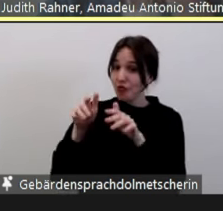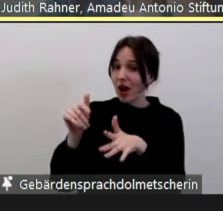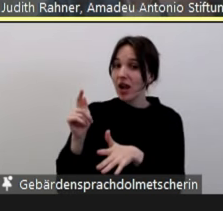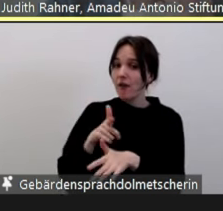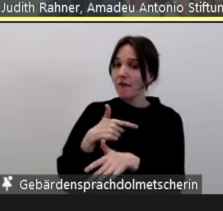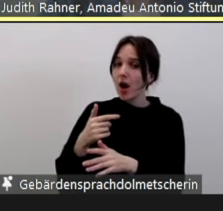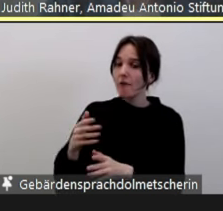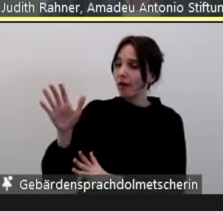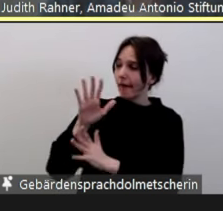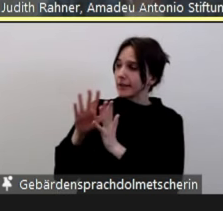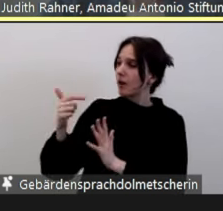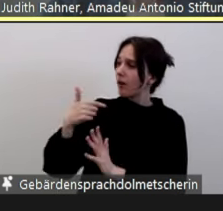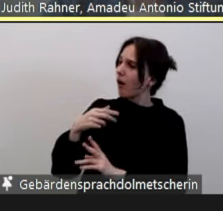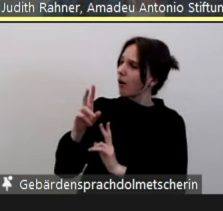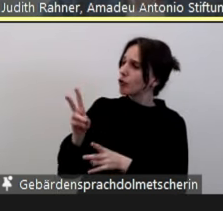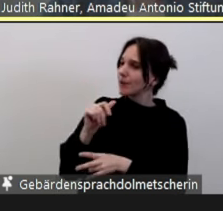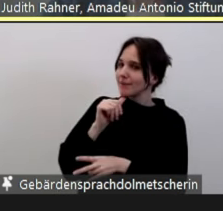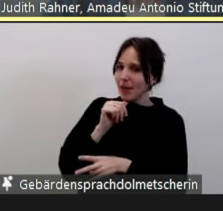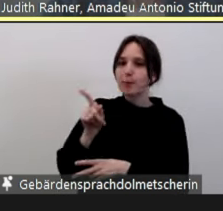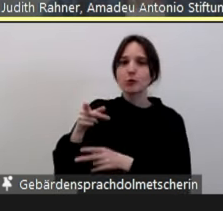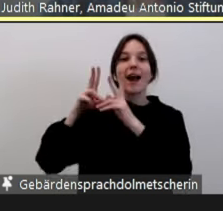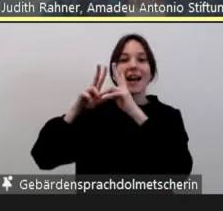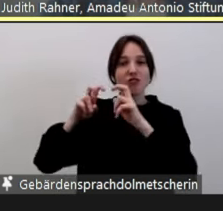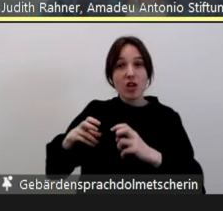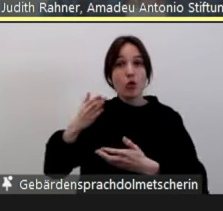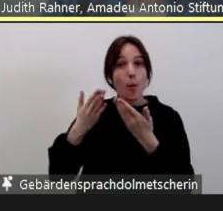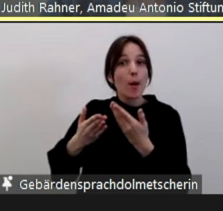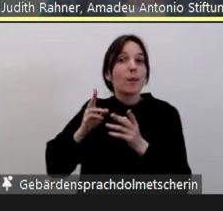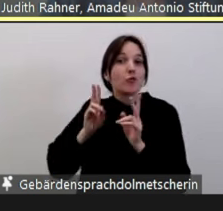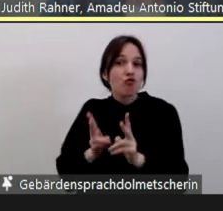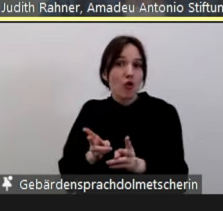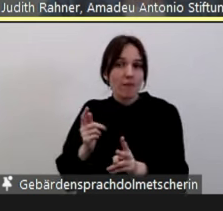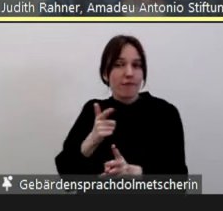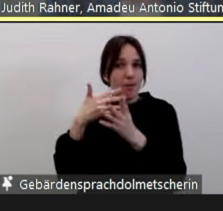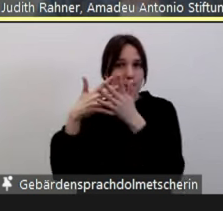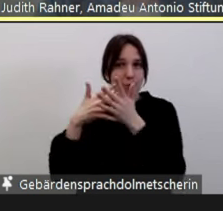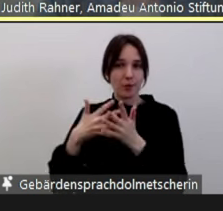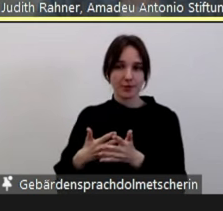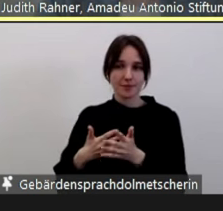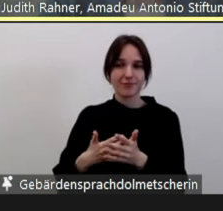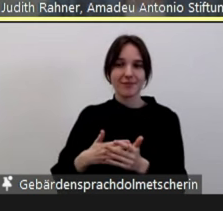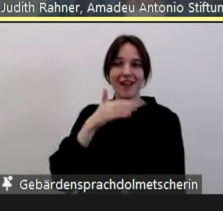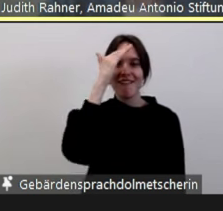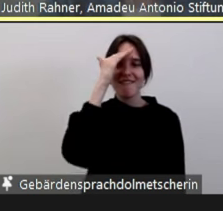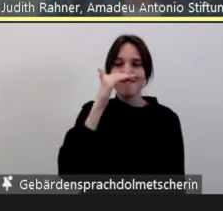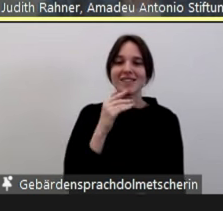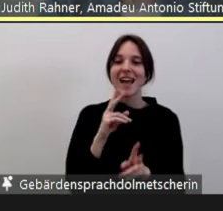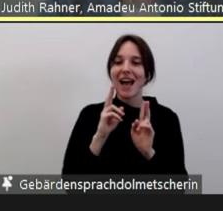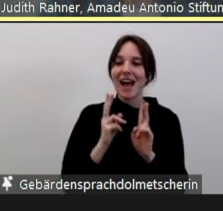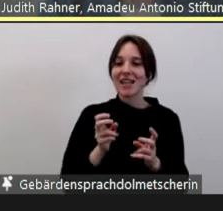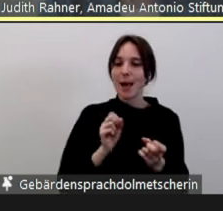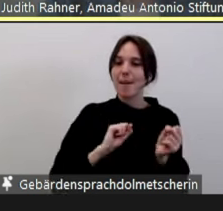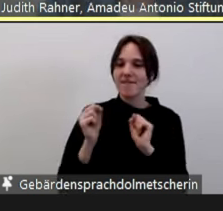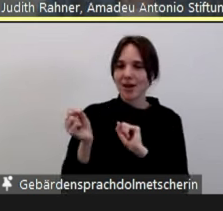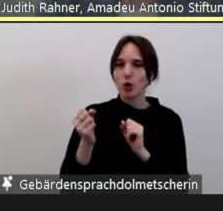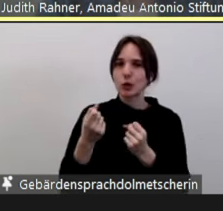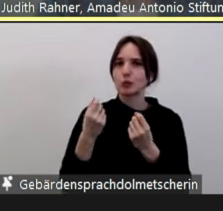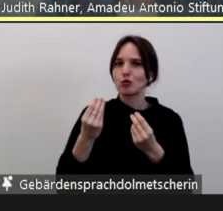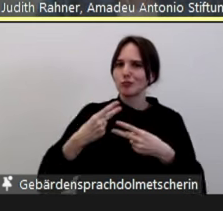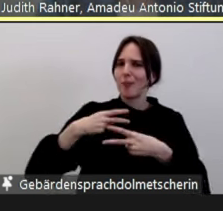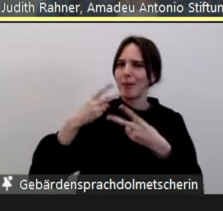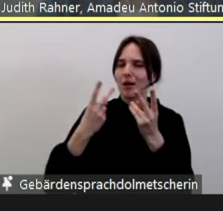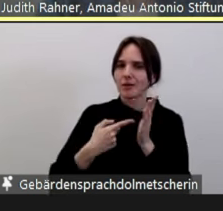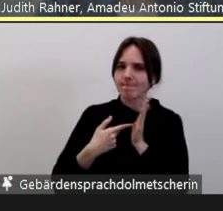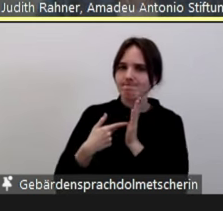wir müssen ja dafür sorgen, dass sowas auch valide ist. Und die Väterrechtler-Bewegung ist auch einschlägig bekannt. Und da gibt es auch schon